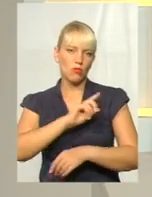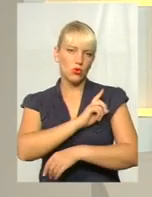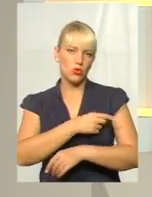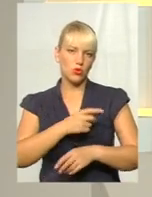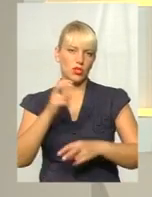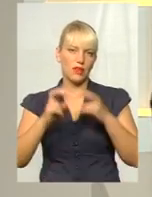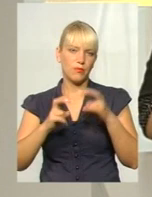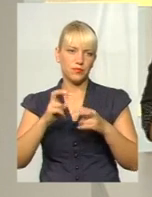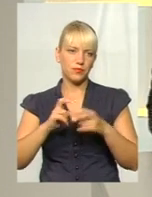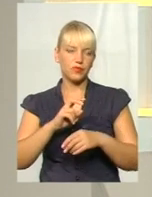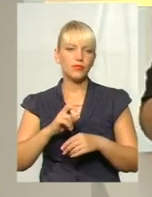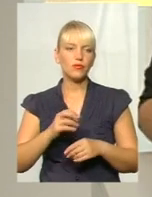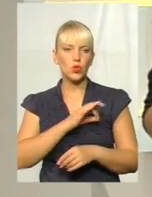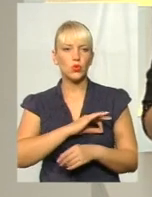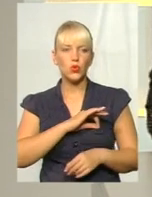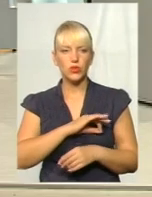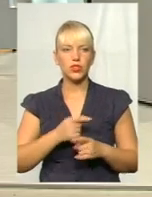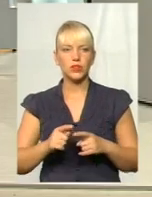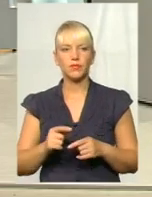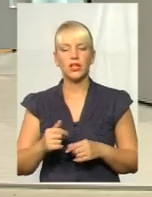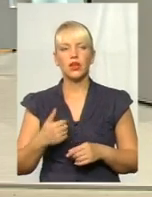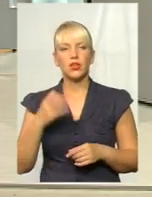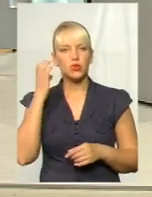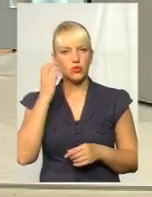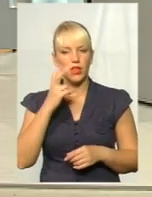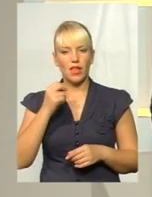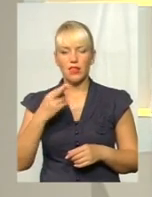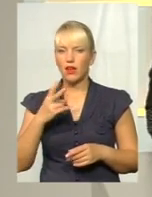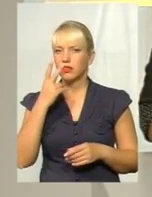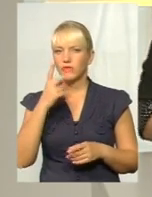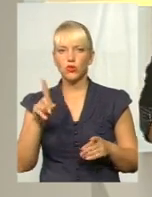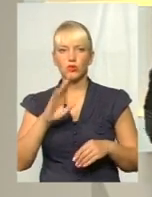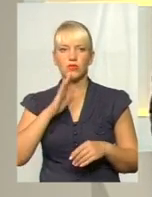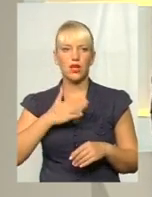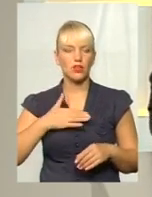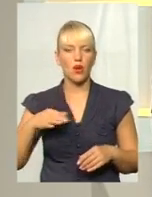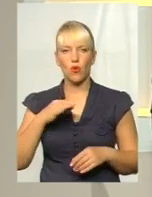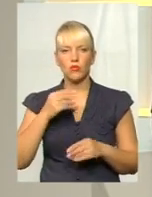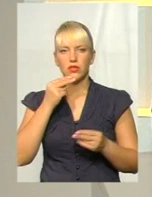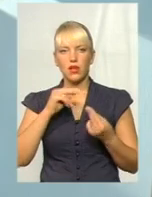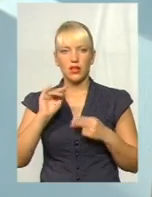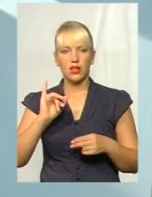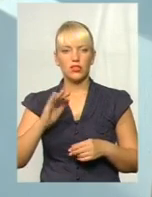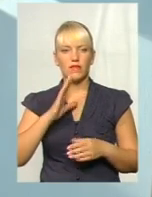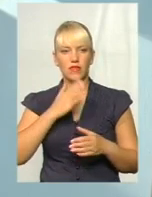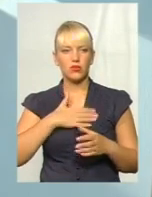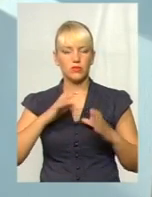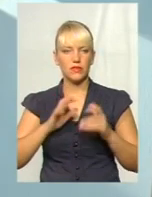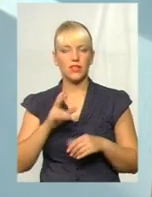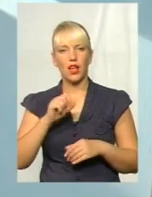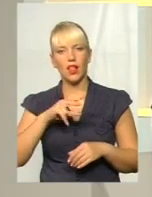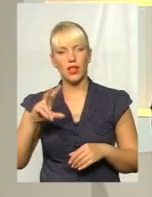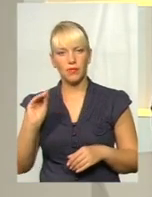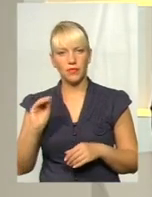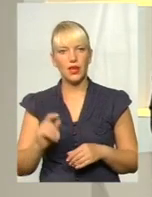Дякую, пані Ірина. Слухаючи пані Наталію, здається, що наша область взагалі найкраща у світі. Насправді. Так і Ось, але